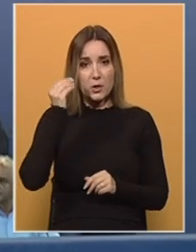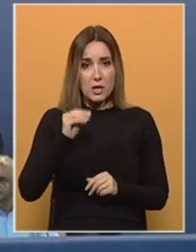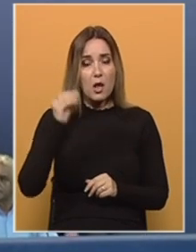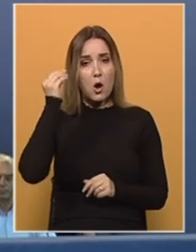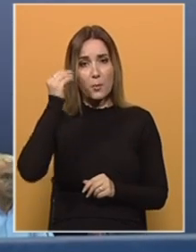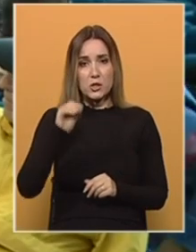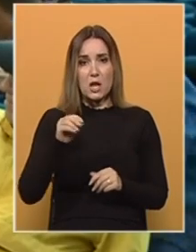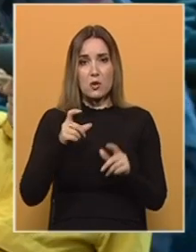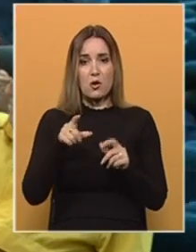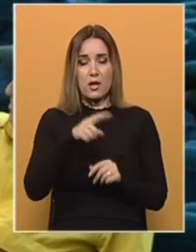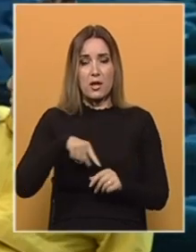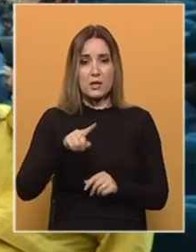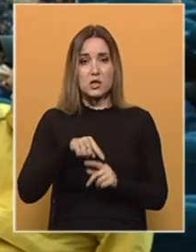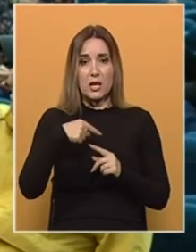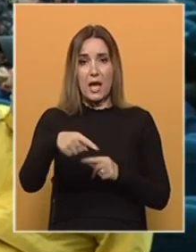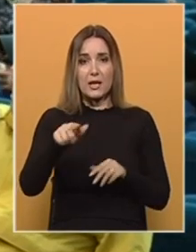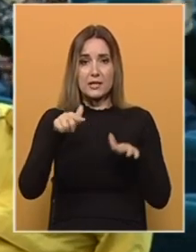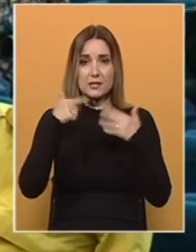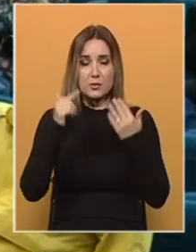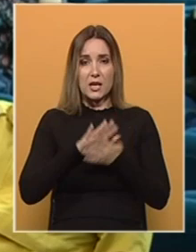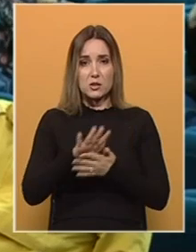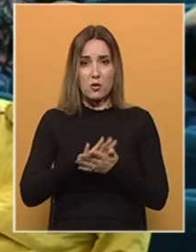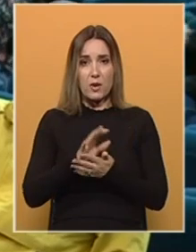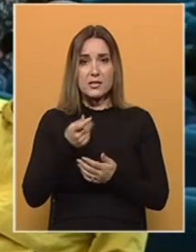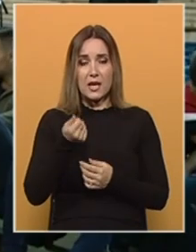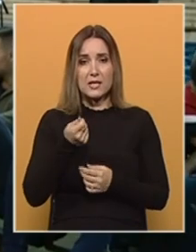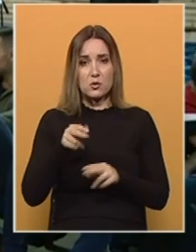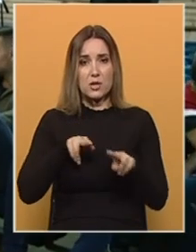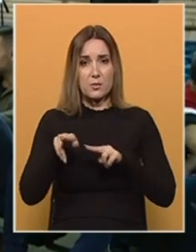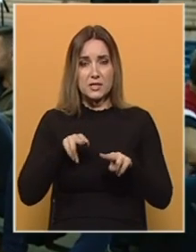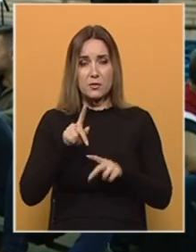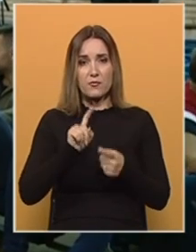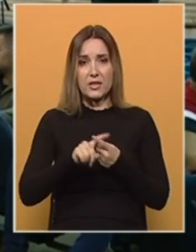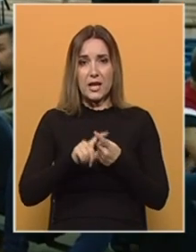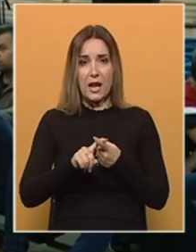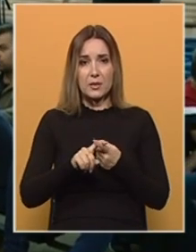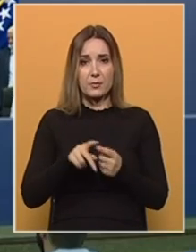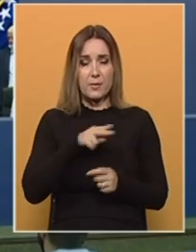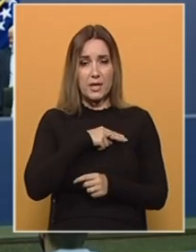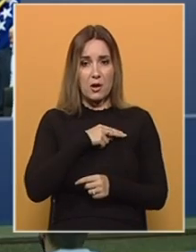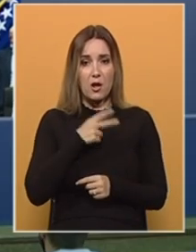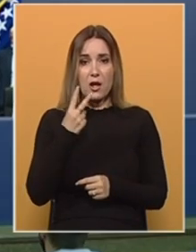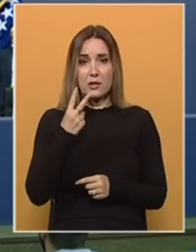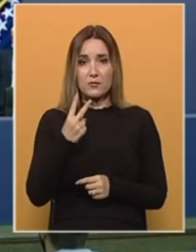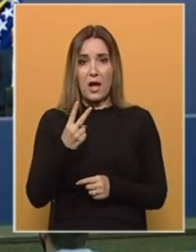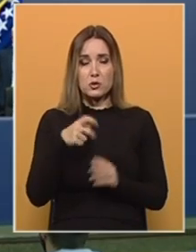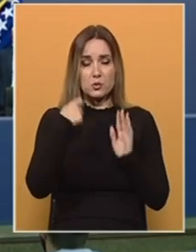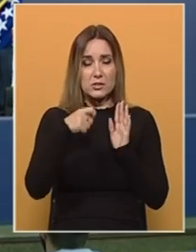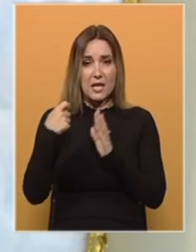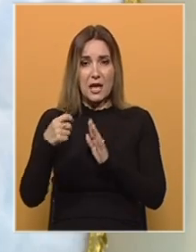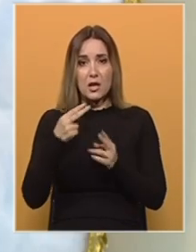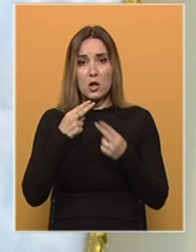Obećano je sindikalistima da će naredne sedmice razgovarati sa resornim ministrom i federalnim premijerom. Dva su scenarija,